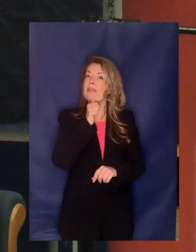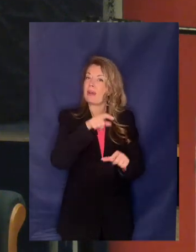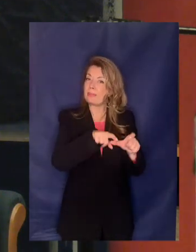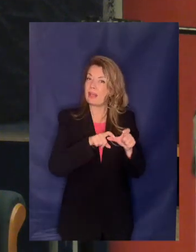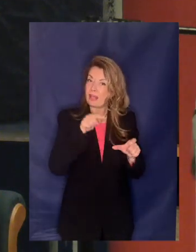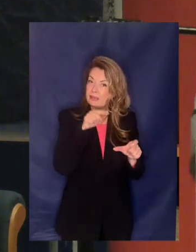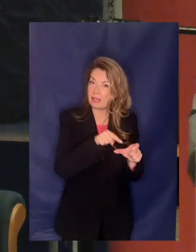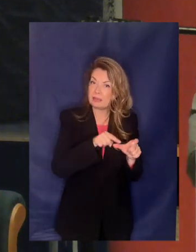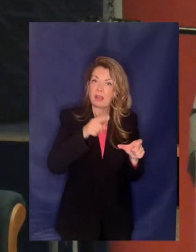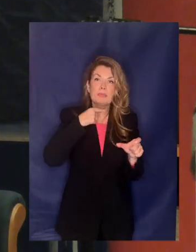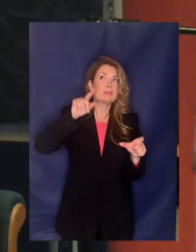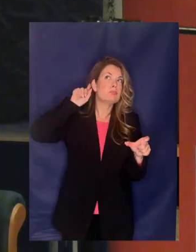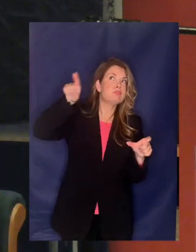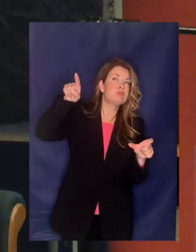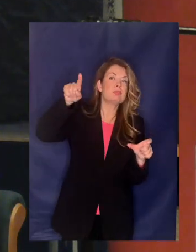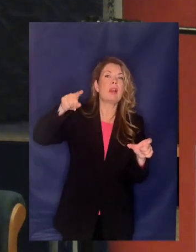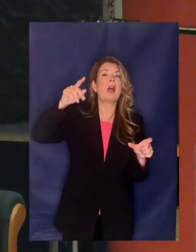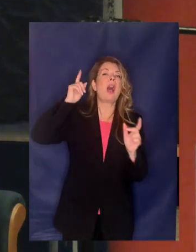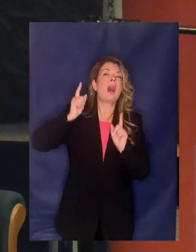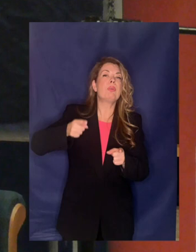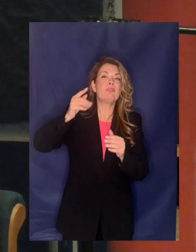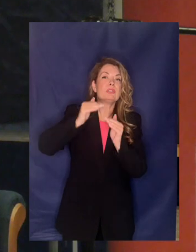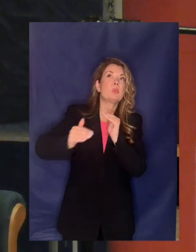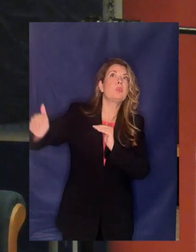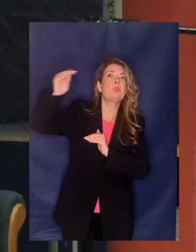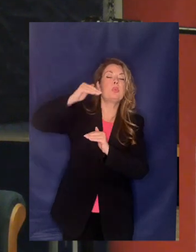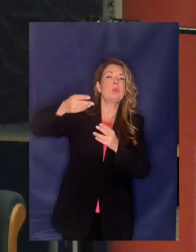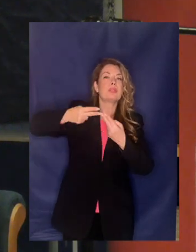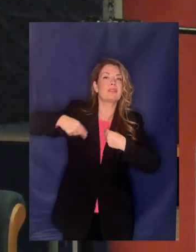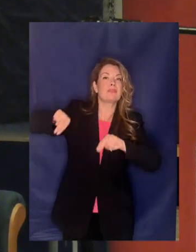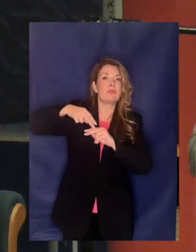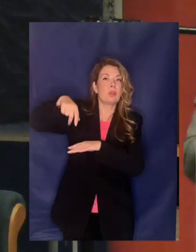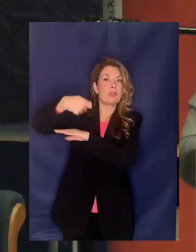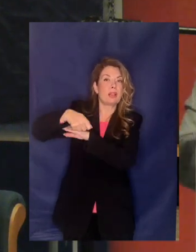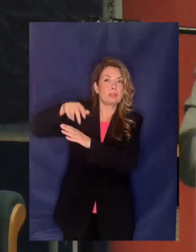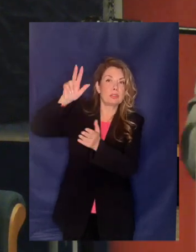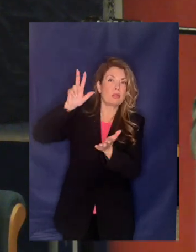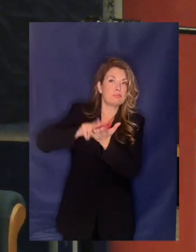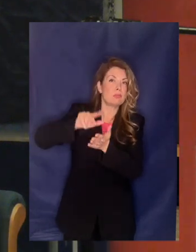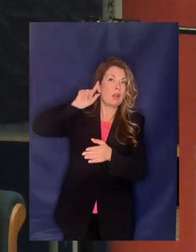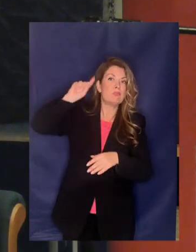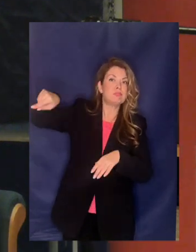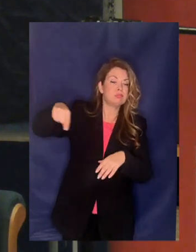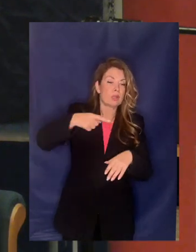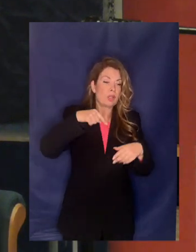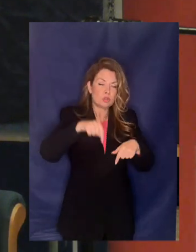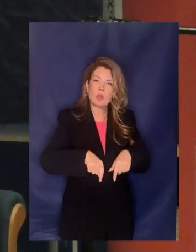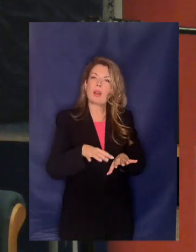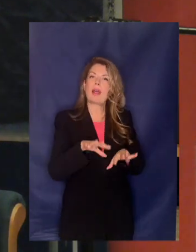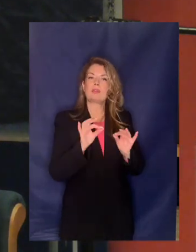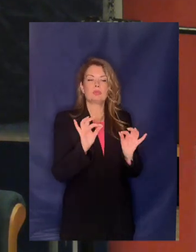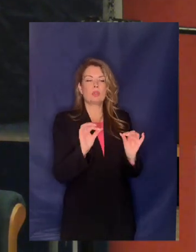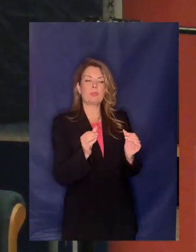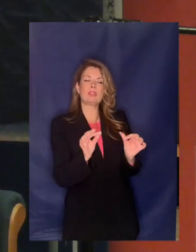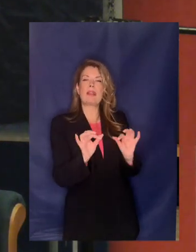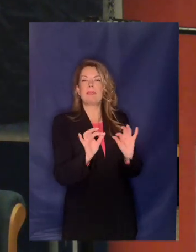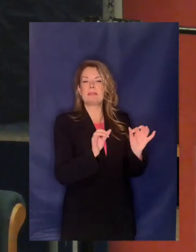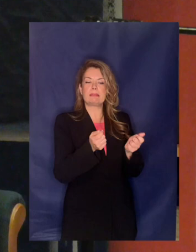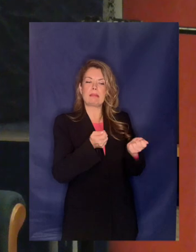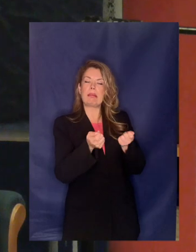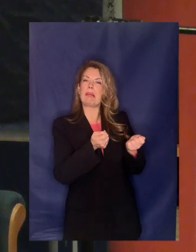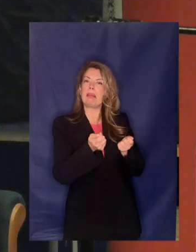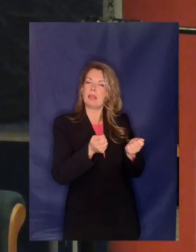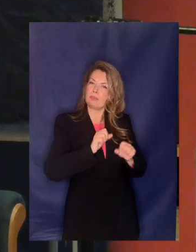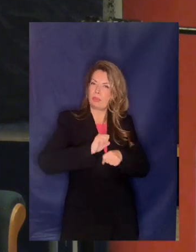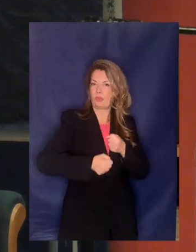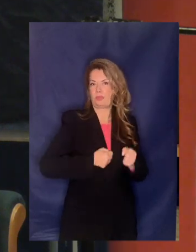εφαρμόζοντας τις αποφάσεις του Συμβουλίου της Επικρατίας και τώρα τελευταία με τη Ρυθμιστική Αρχή Ενέργειας Να πάρουμε όμως και